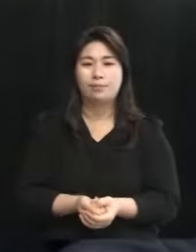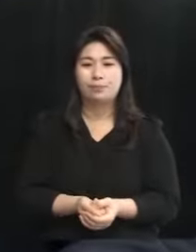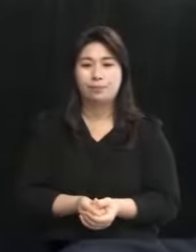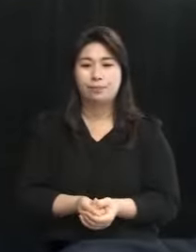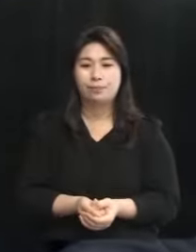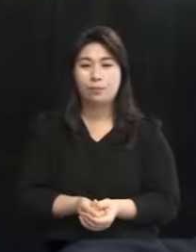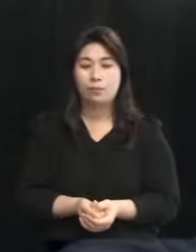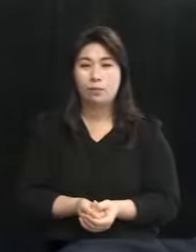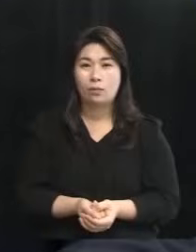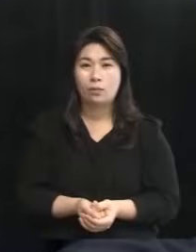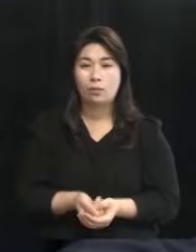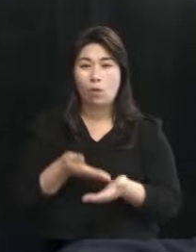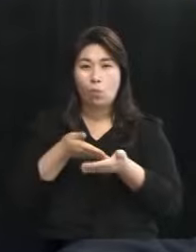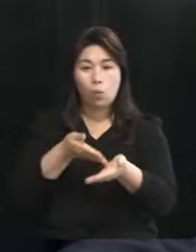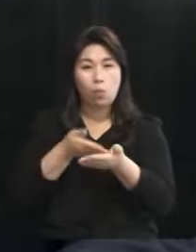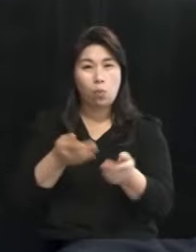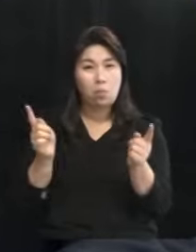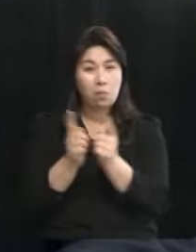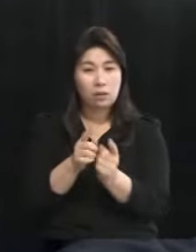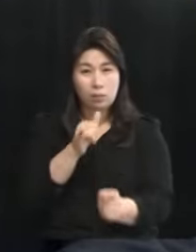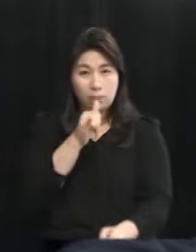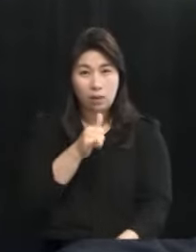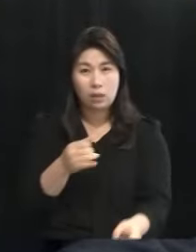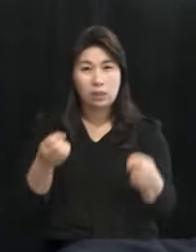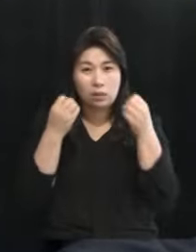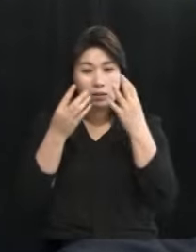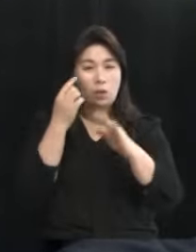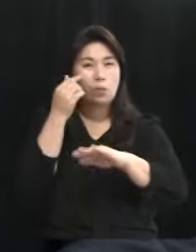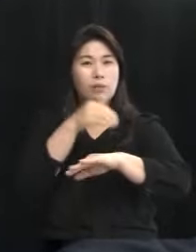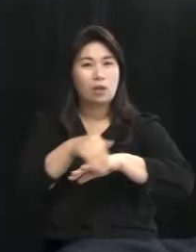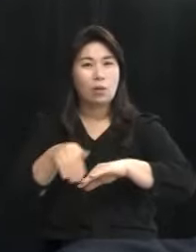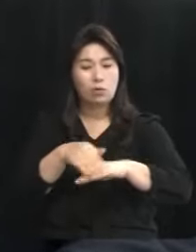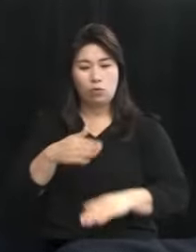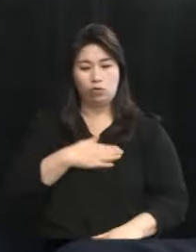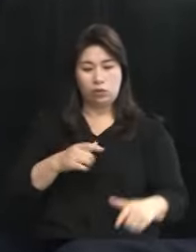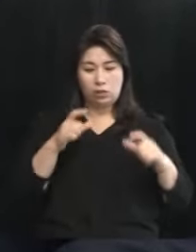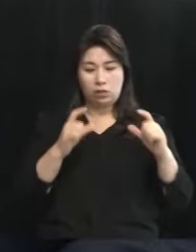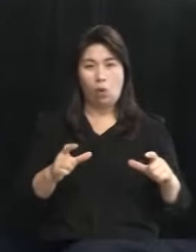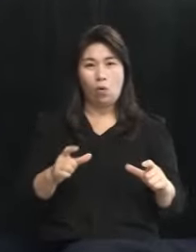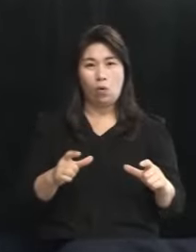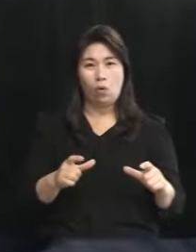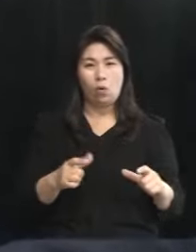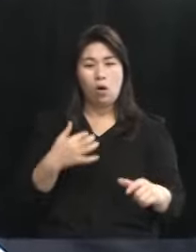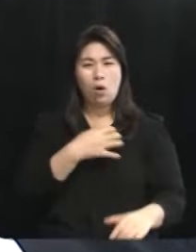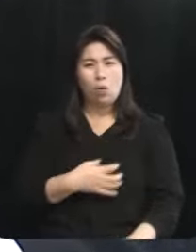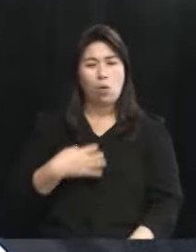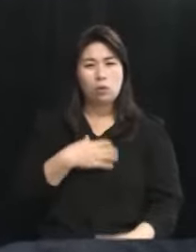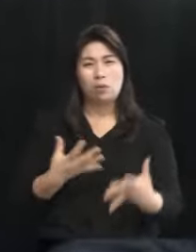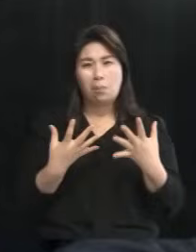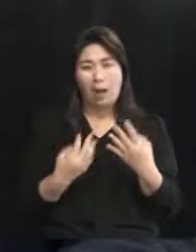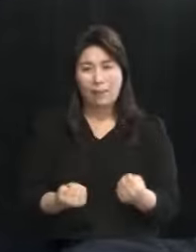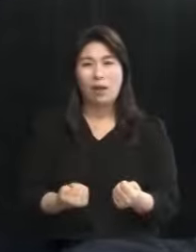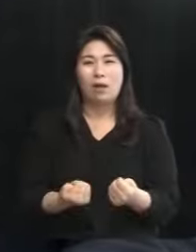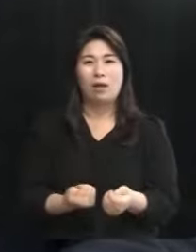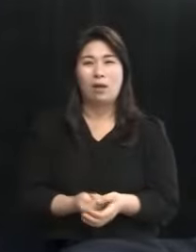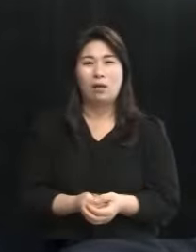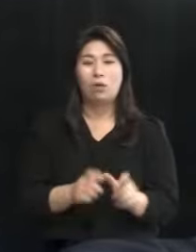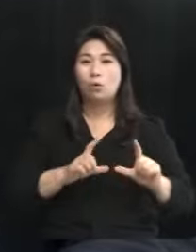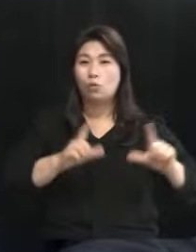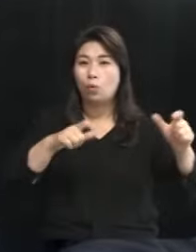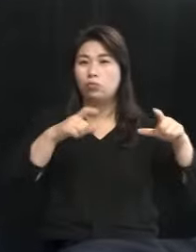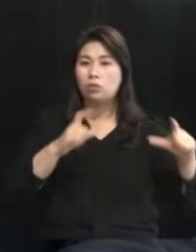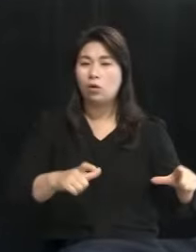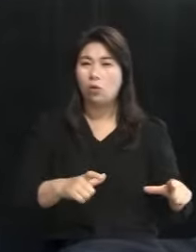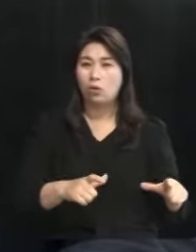제기를 하시는 주민들 만나보셨습니까? 새롭게 계획돼서 우리 지역에 들어오는 거에 대해서 걱정을 많이 하고 계시는 우리 동부지역